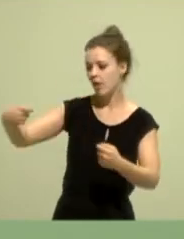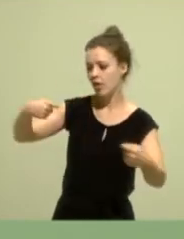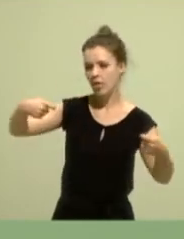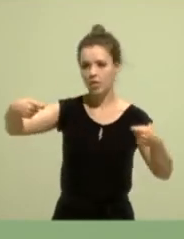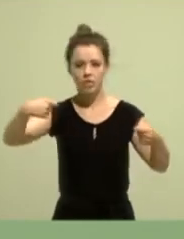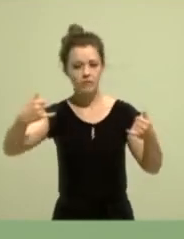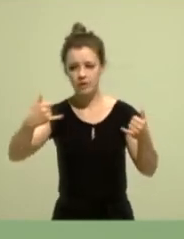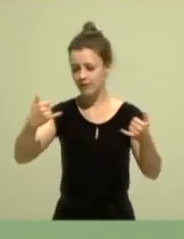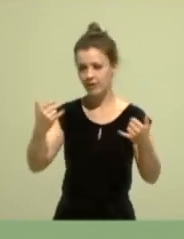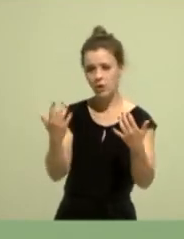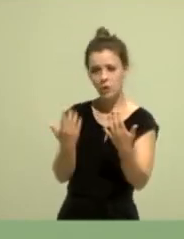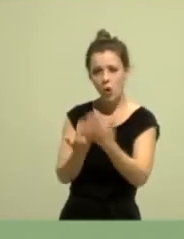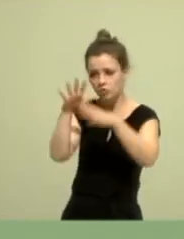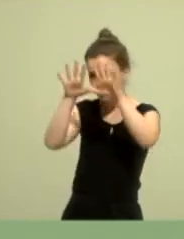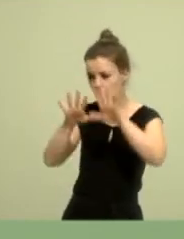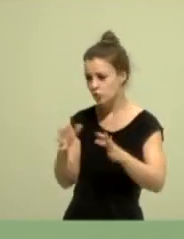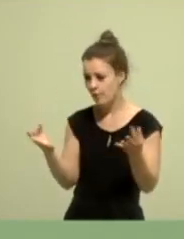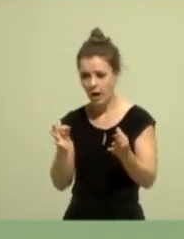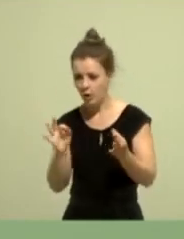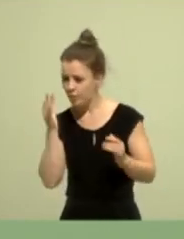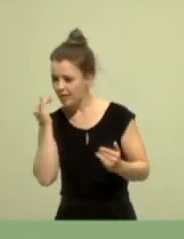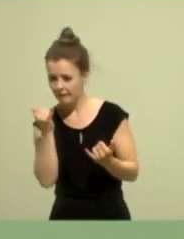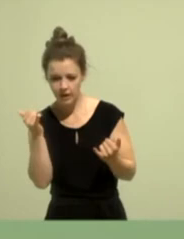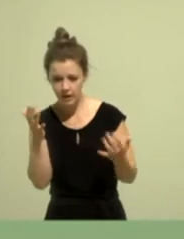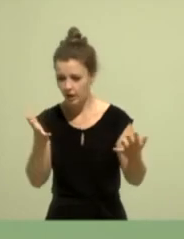müssen dafür sorgen, dass ihr alle, alle Gliederungen,